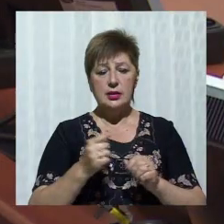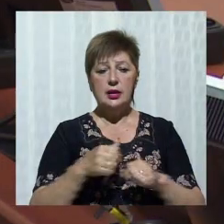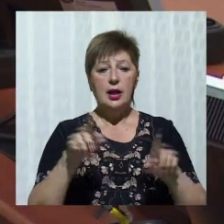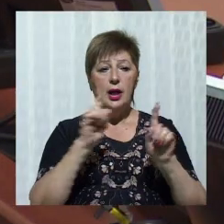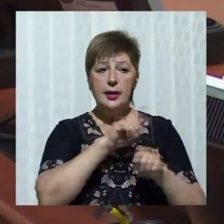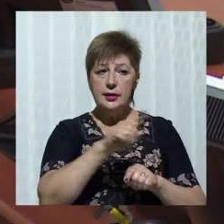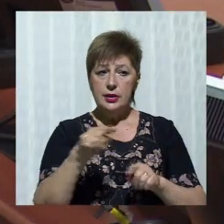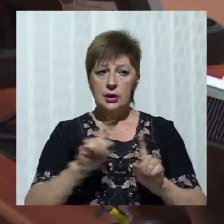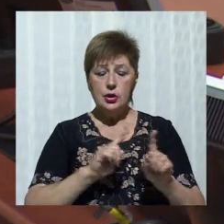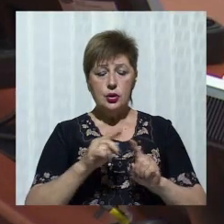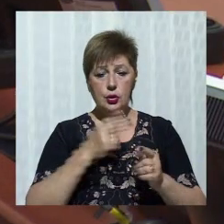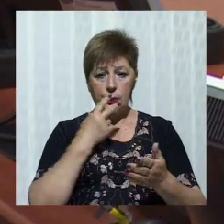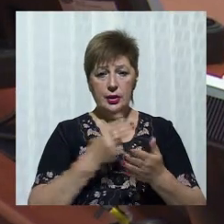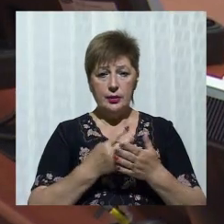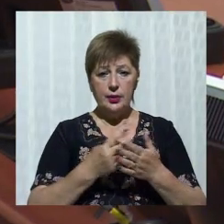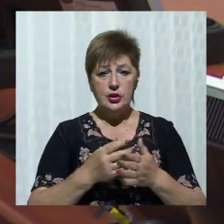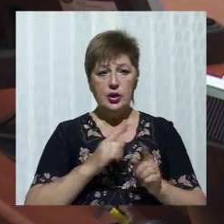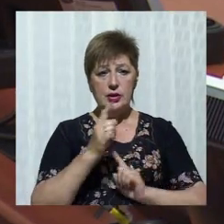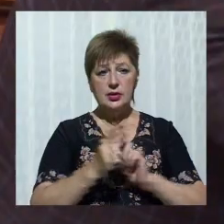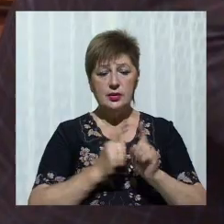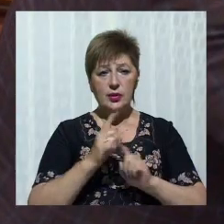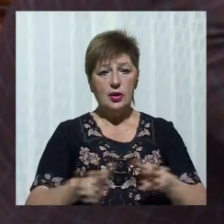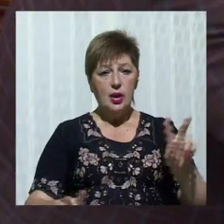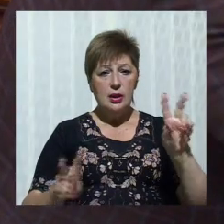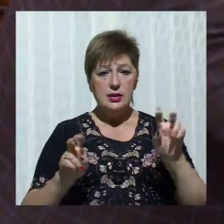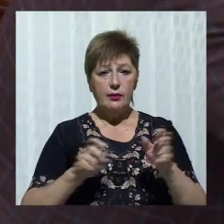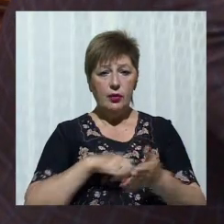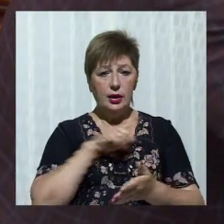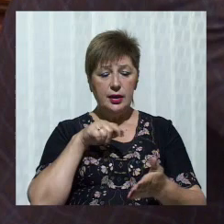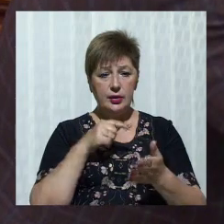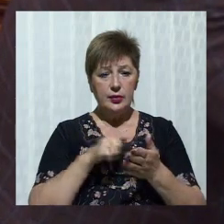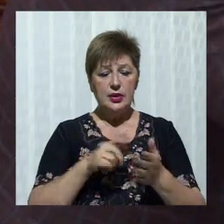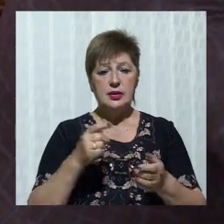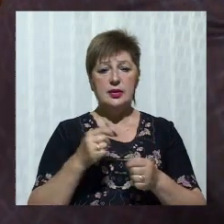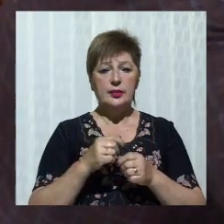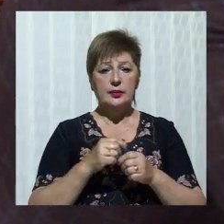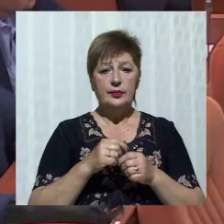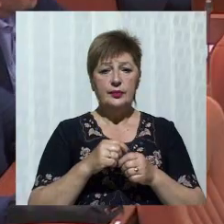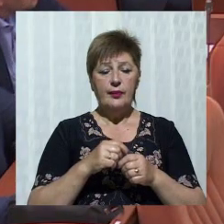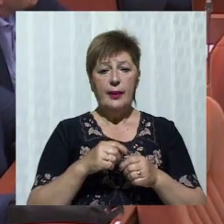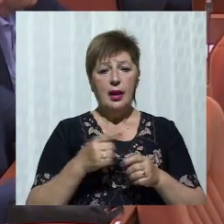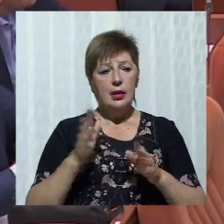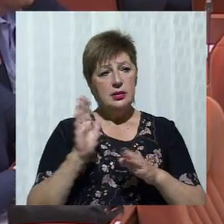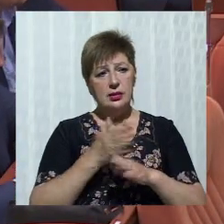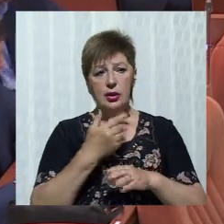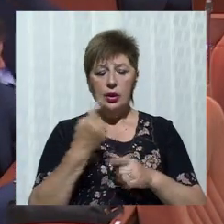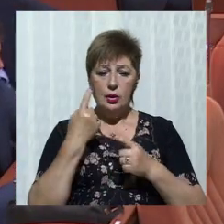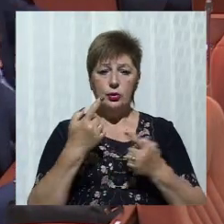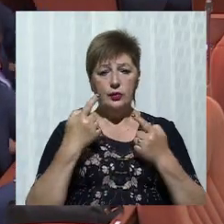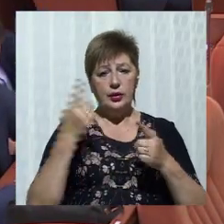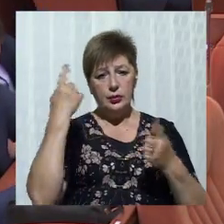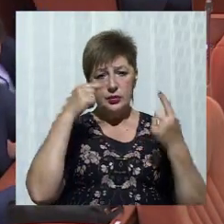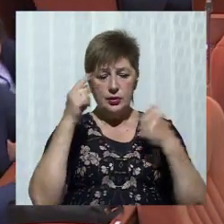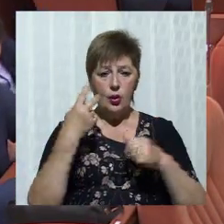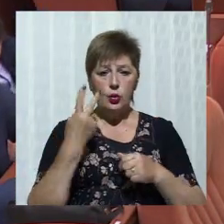а також ті, що передбачають зміну символіки міста. Також зняли ліміт одного голосу за один малий проєкт та одну велику ініціативу у двох категоріях.